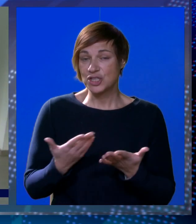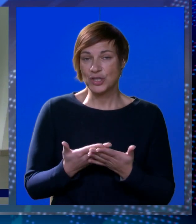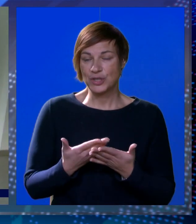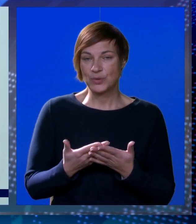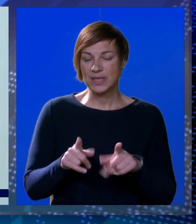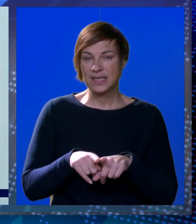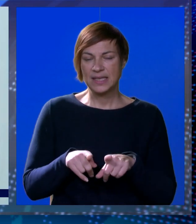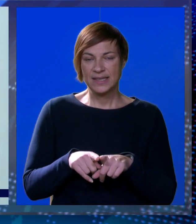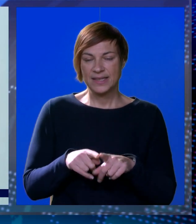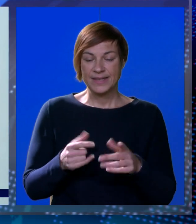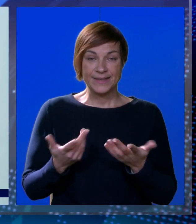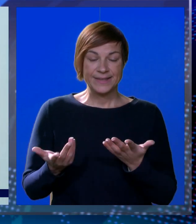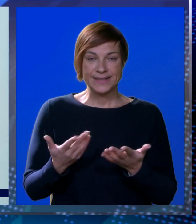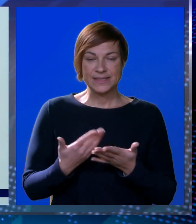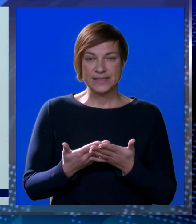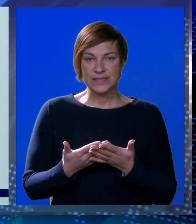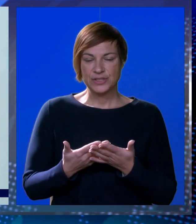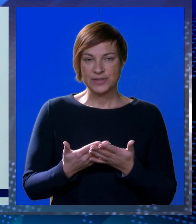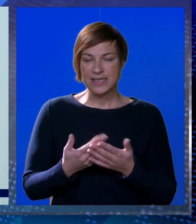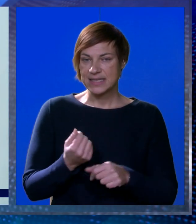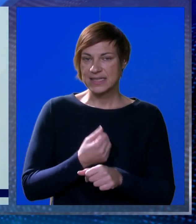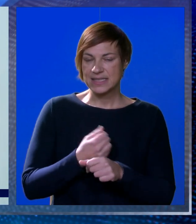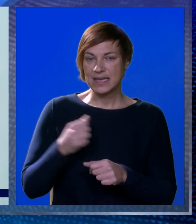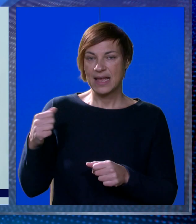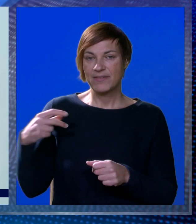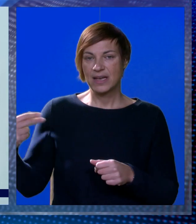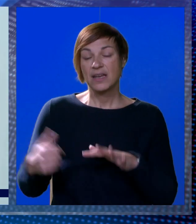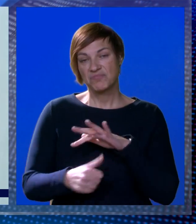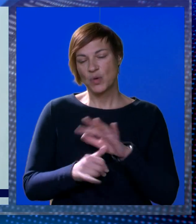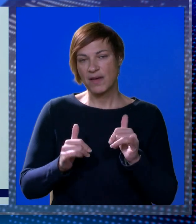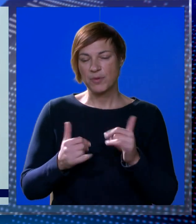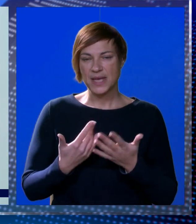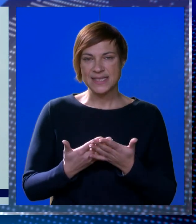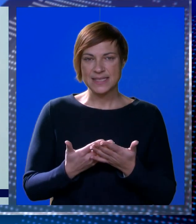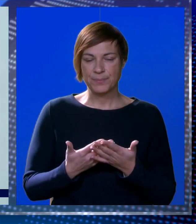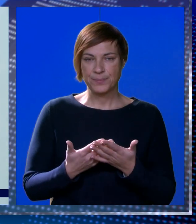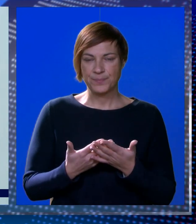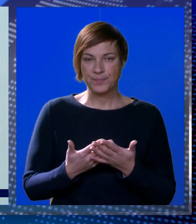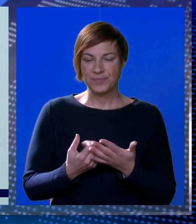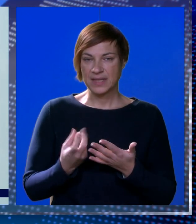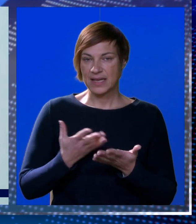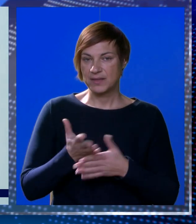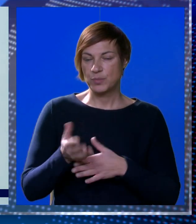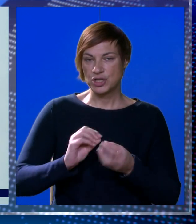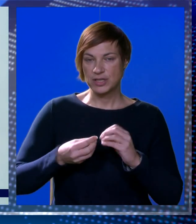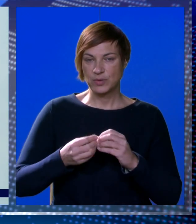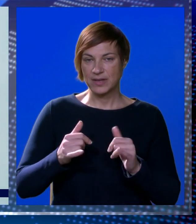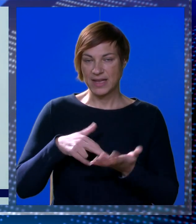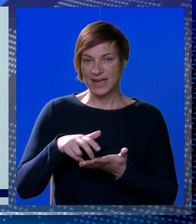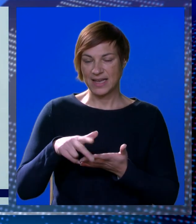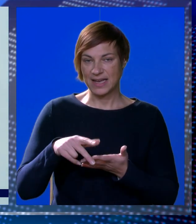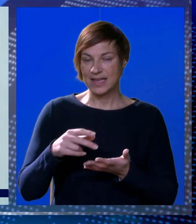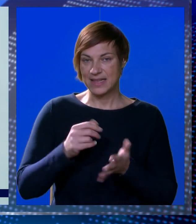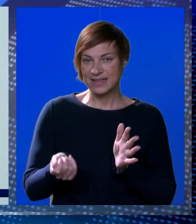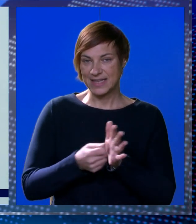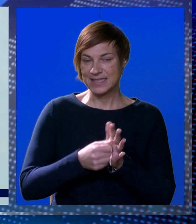što je tu je. Isto je, što ima veze. Jeste se navikli na euro? Pa jesam, glavno jesam. A jeli kad pođete u trgovinu,